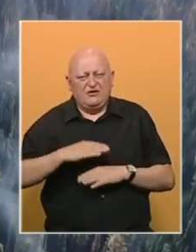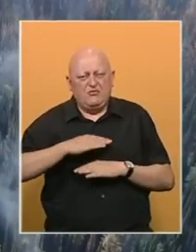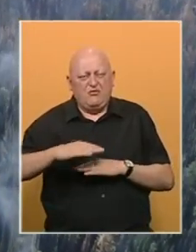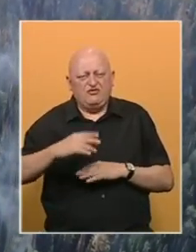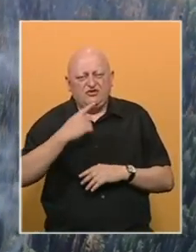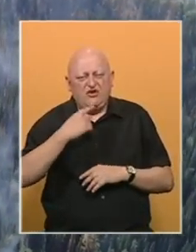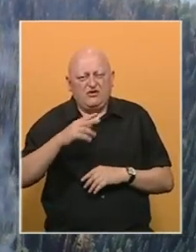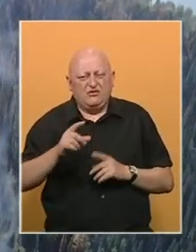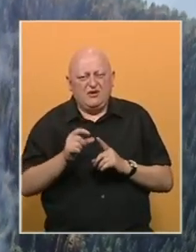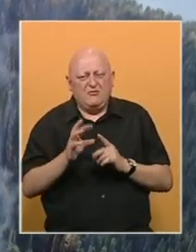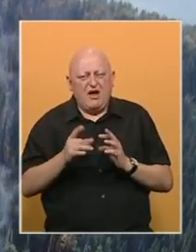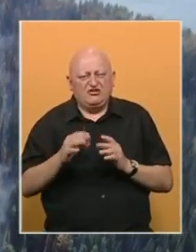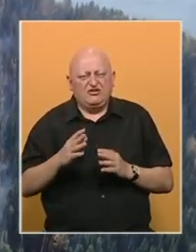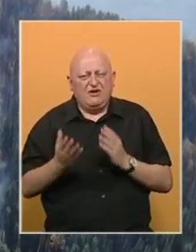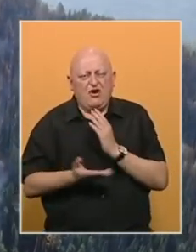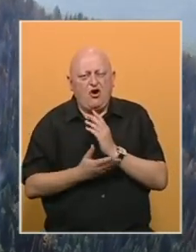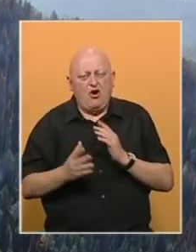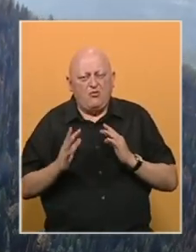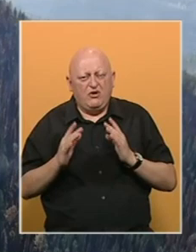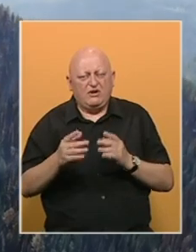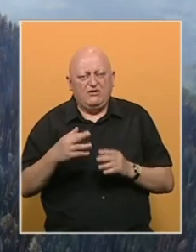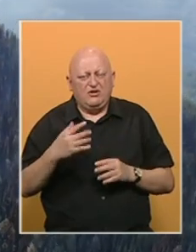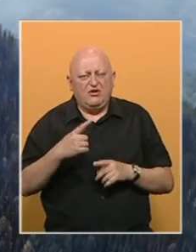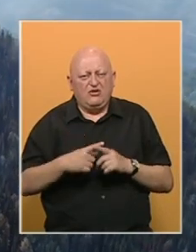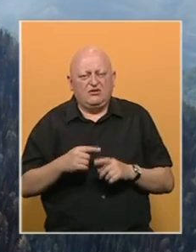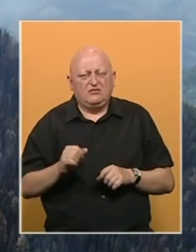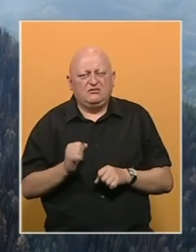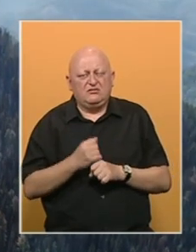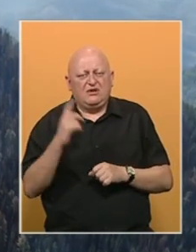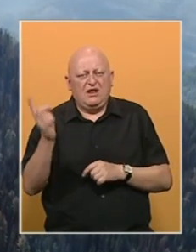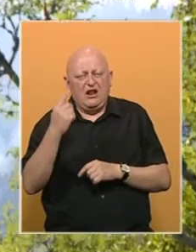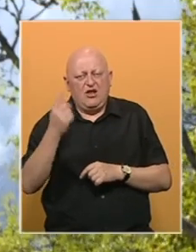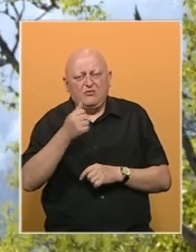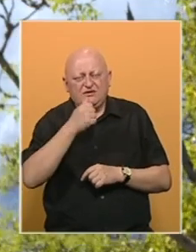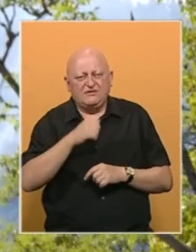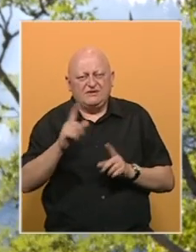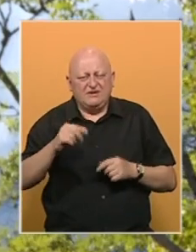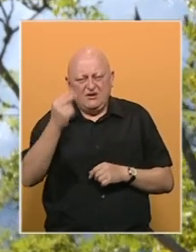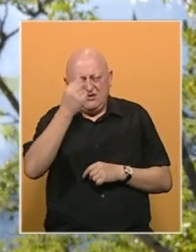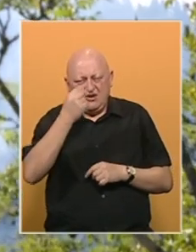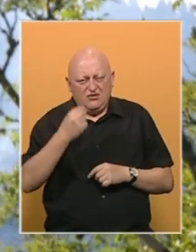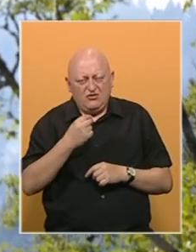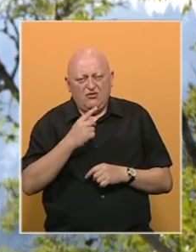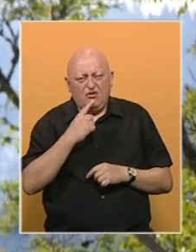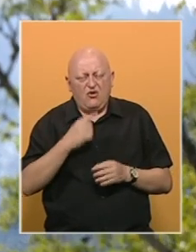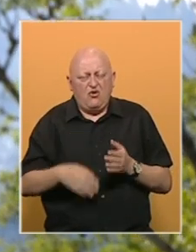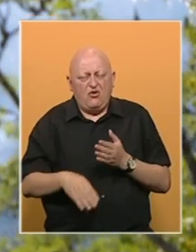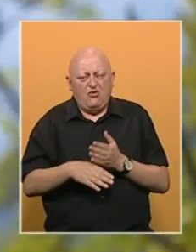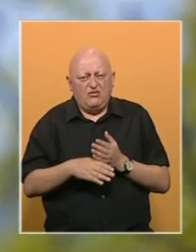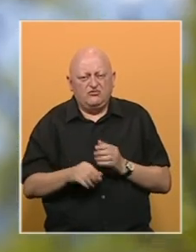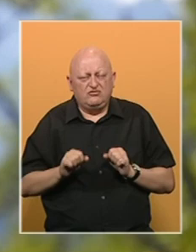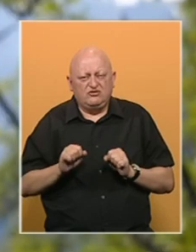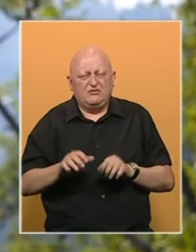na kojoj se nalazi i Pančićeva omorika. U nekoliko navrata intervenisao je Helikopterski servis Republike Srpske koji je pomogao